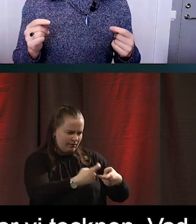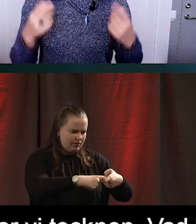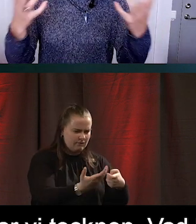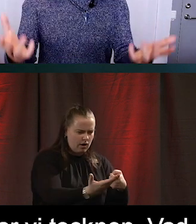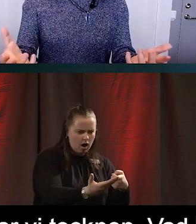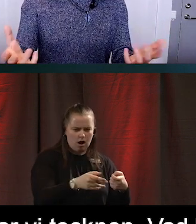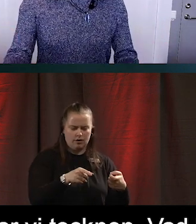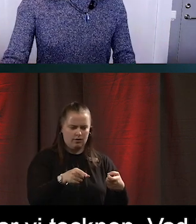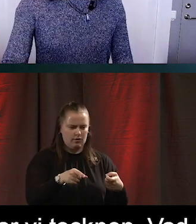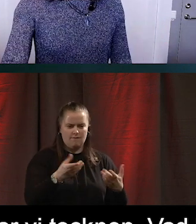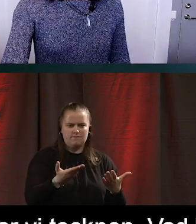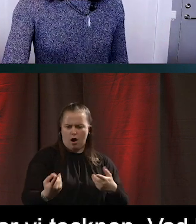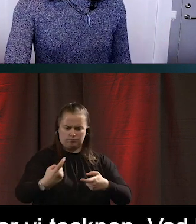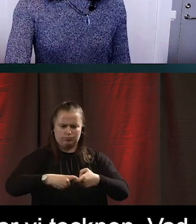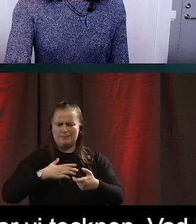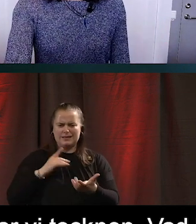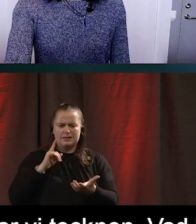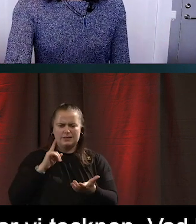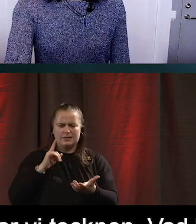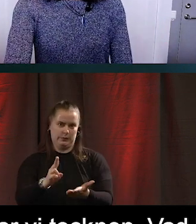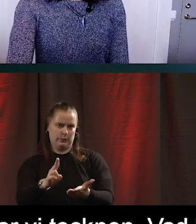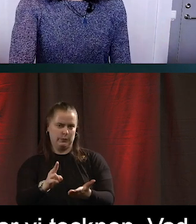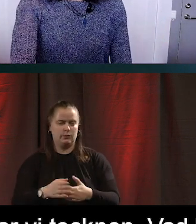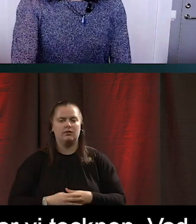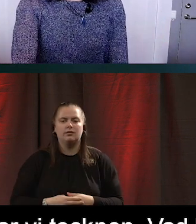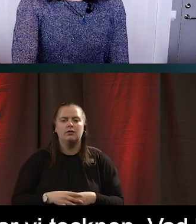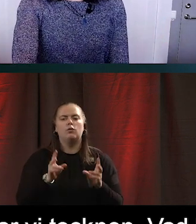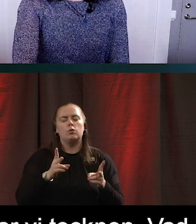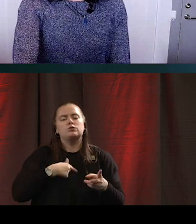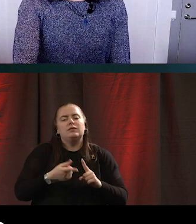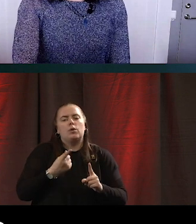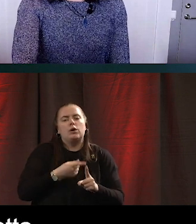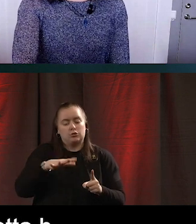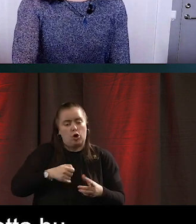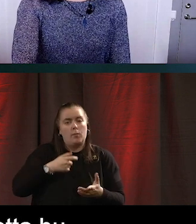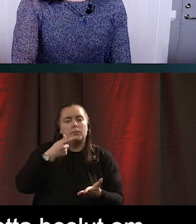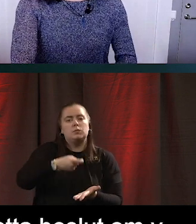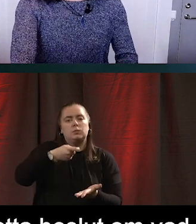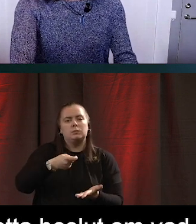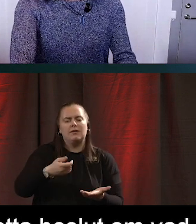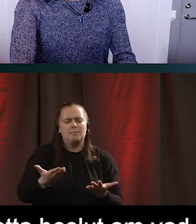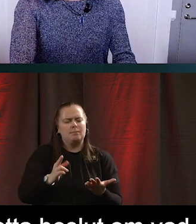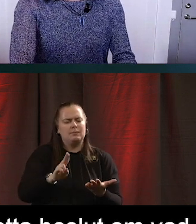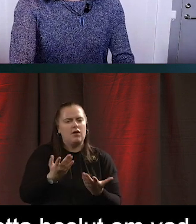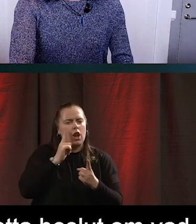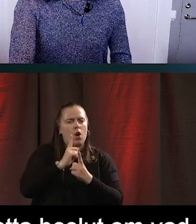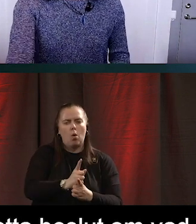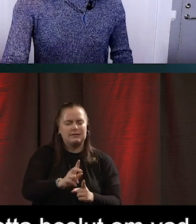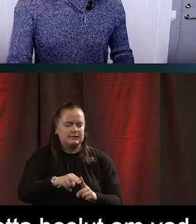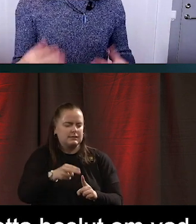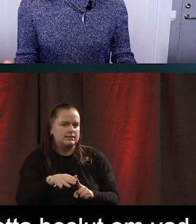jag har för vad jag ska göra och så vidare. Och vi börjar även fatta beslut om vad är låg jag gör härnäst.